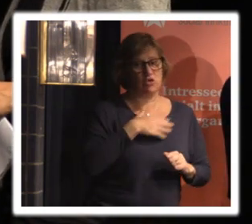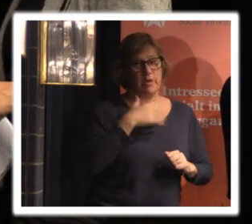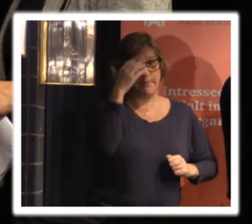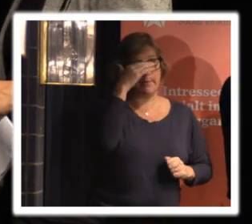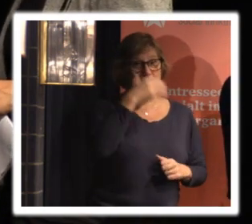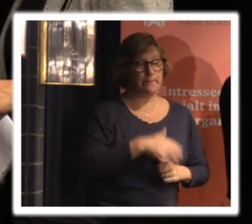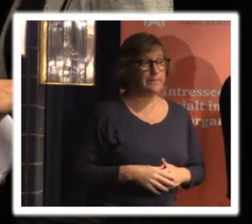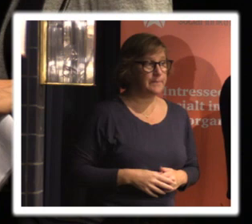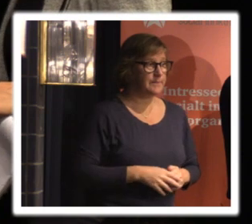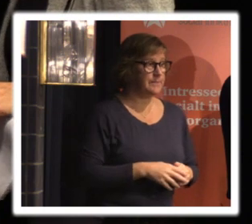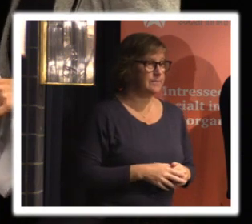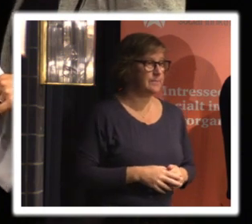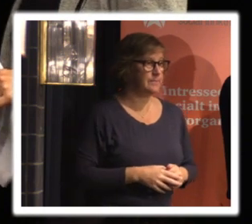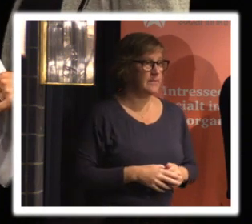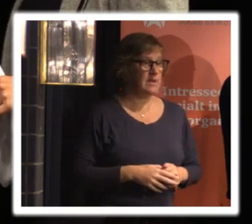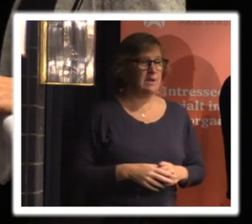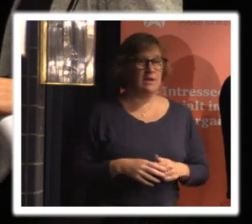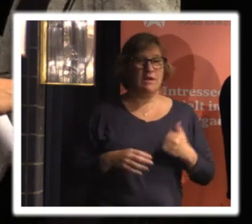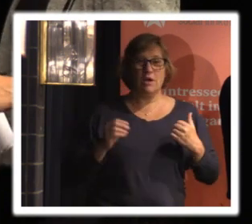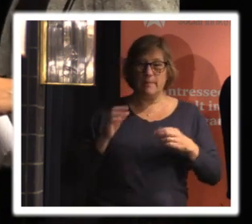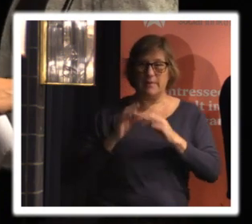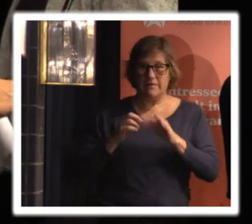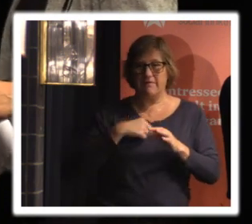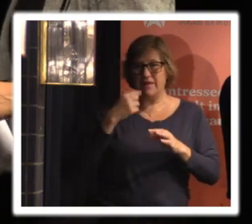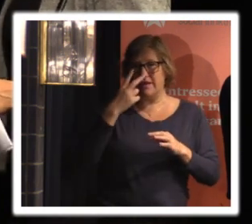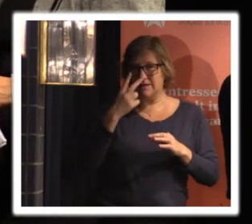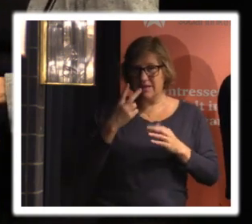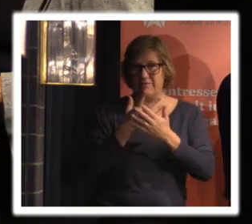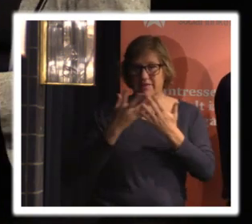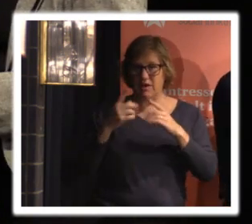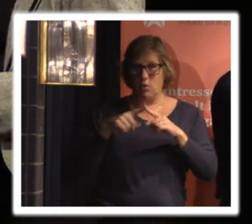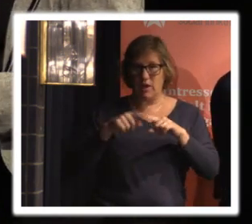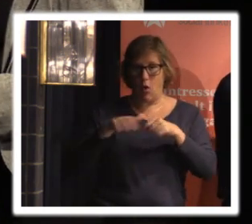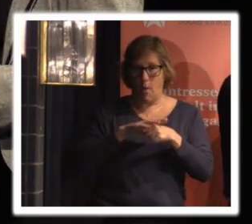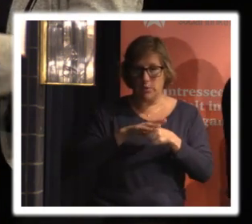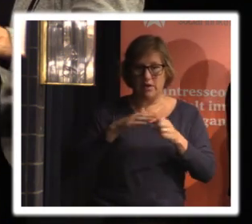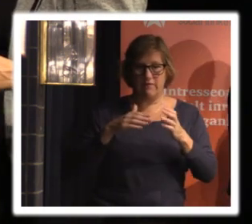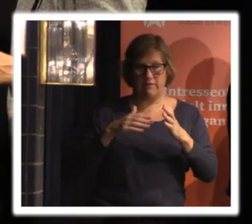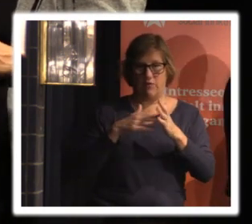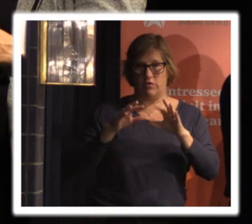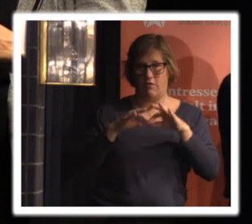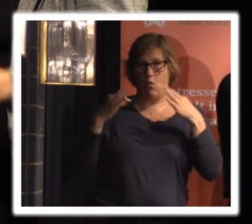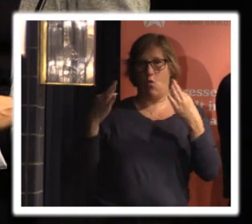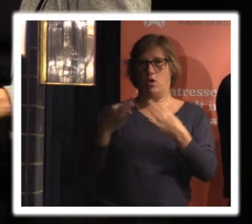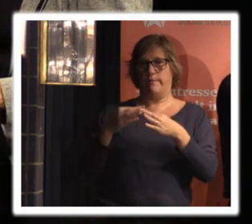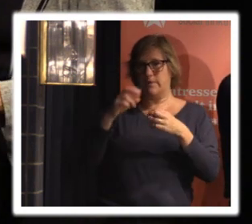problematiskt ja det har vi sett på flera områden från forums sida bristen på att ta med civila